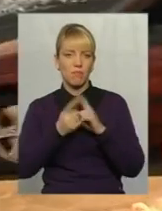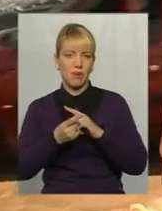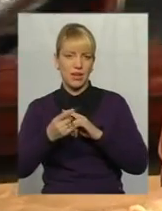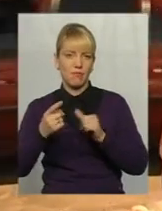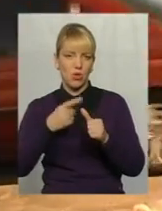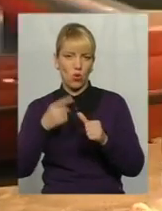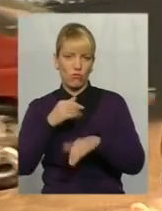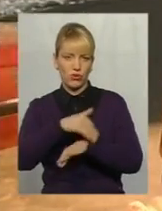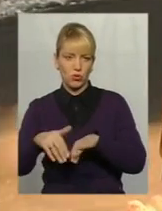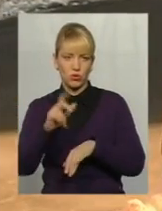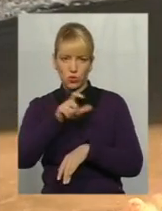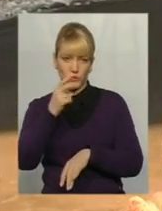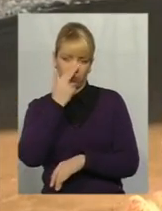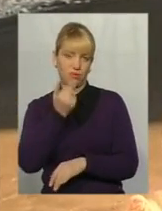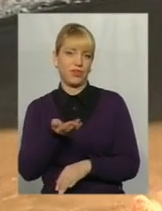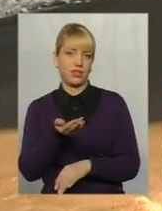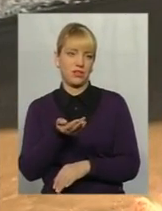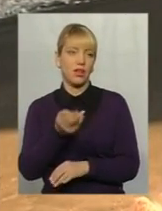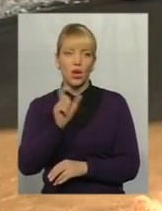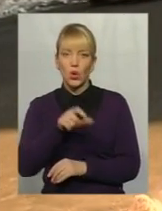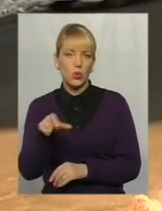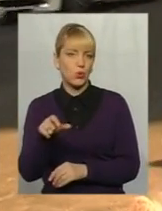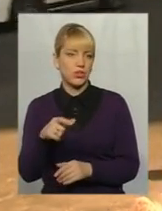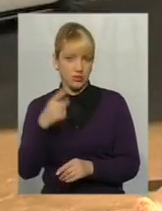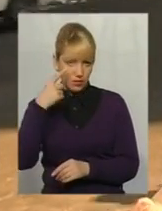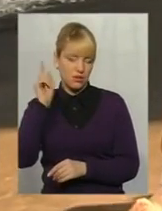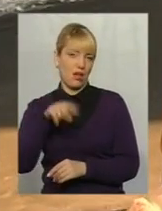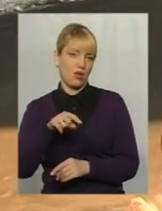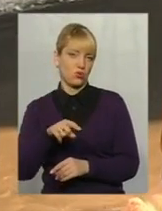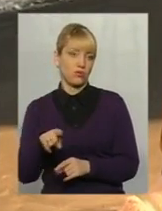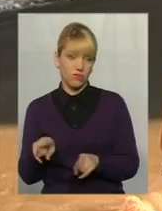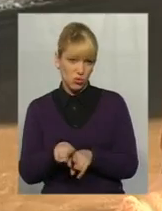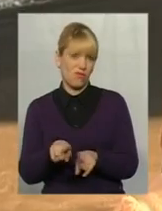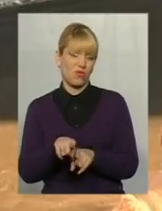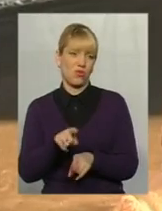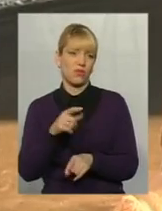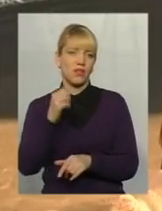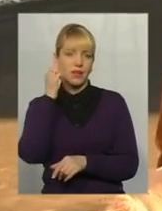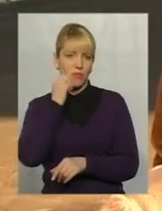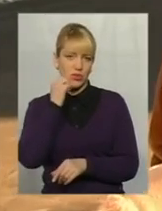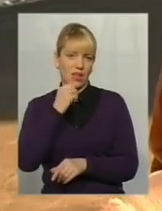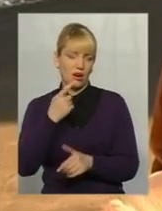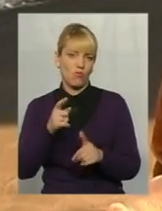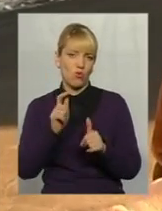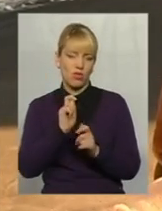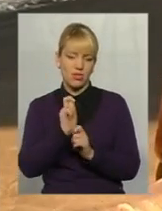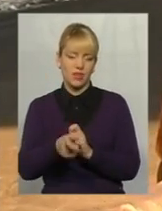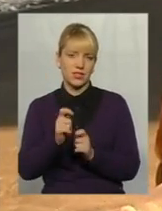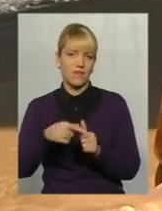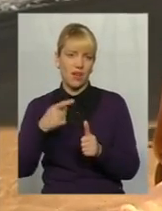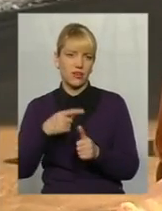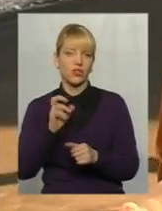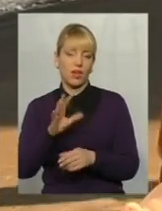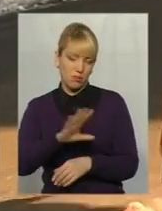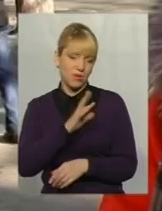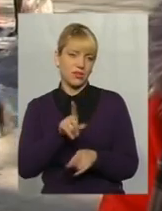Люди звикли. Люди знають, все одно називають по-старому. Як було, так